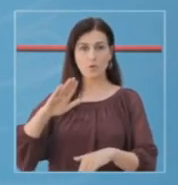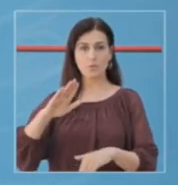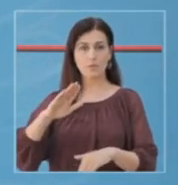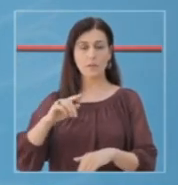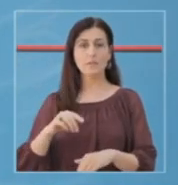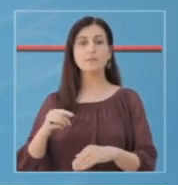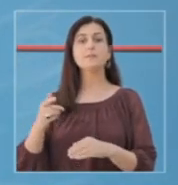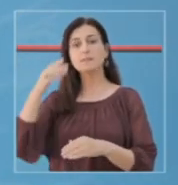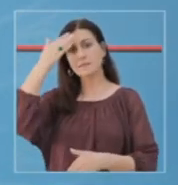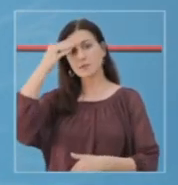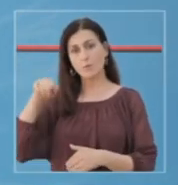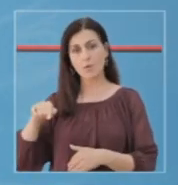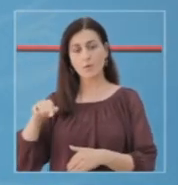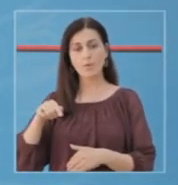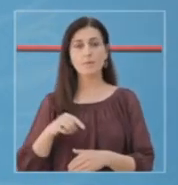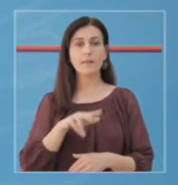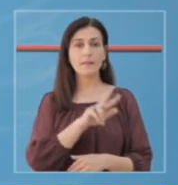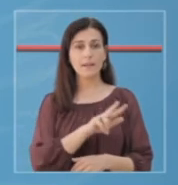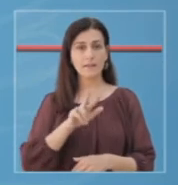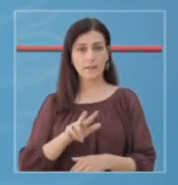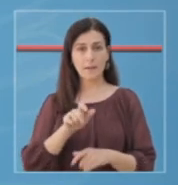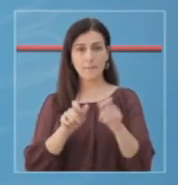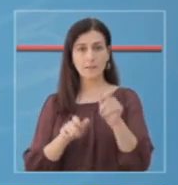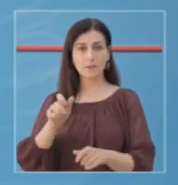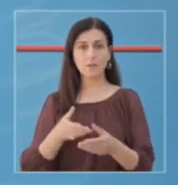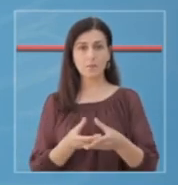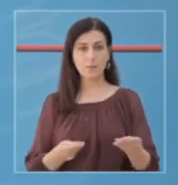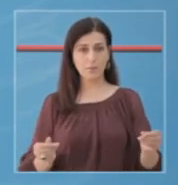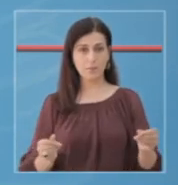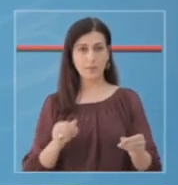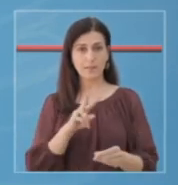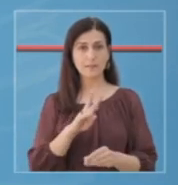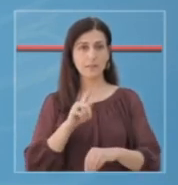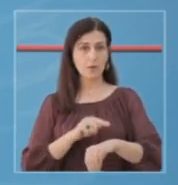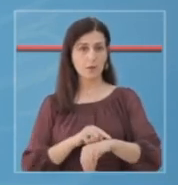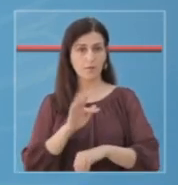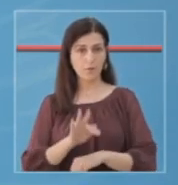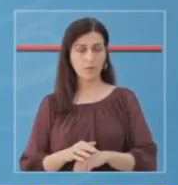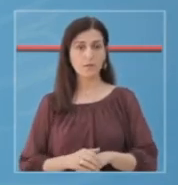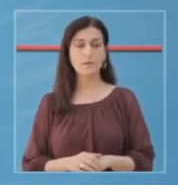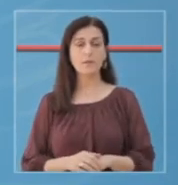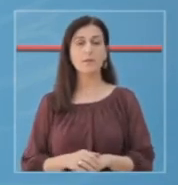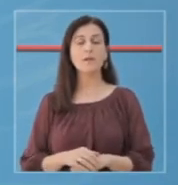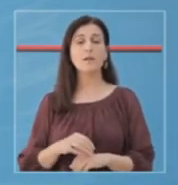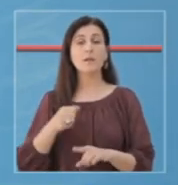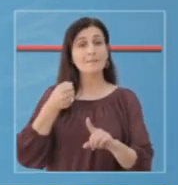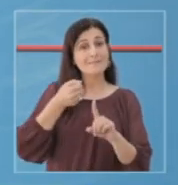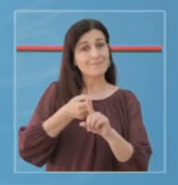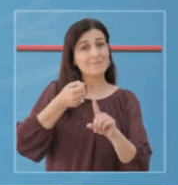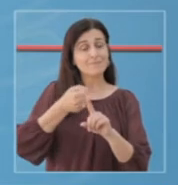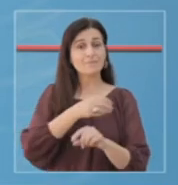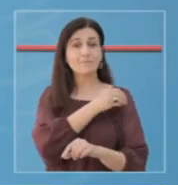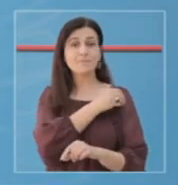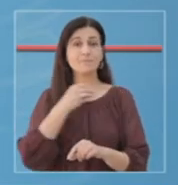sa të prekur me COVID-19. Kemi 33 të shëruar në listën totalet të shëruarve. Por panvarsisht për pjekjeve